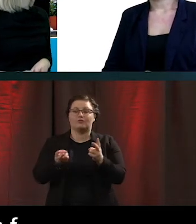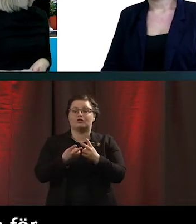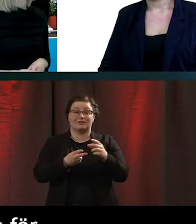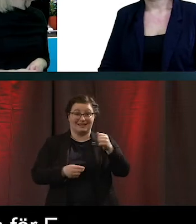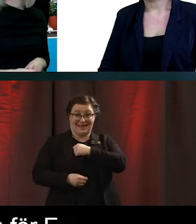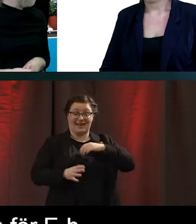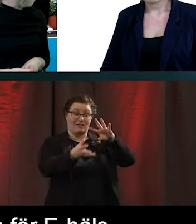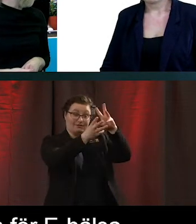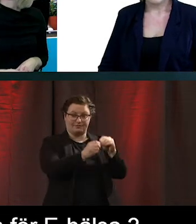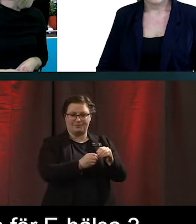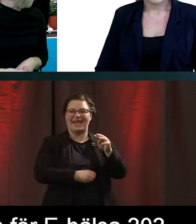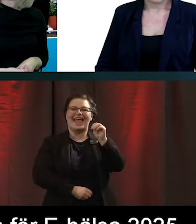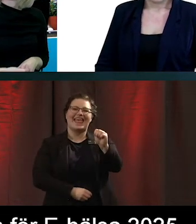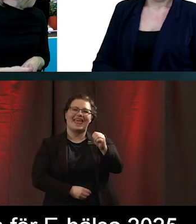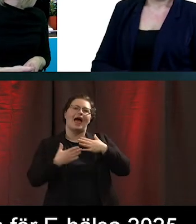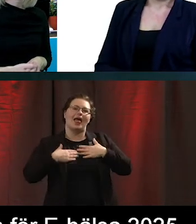2025.